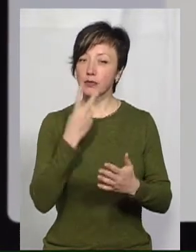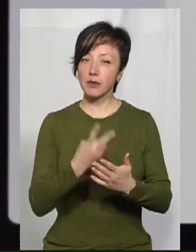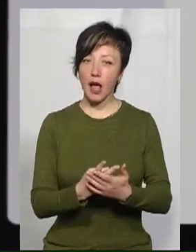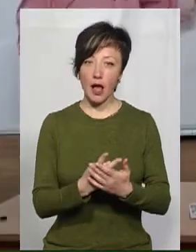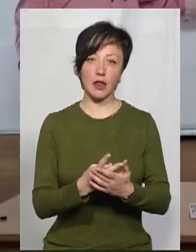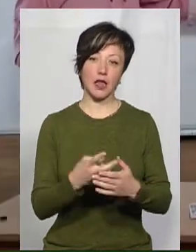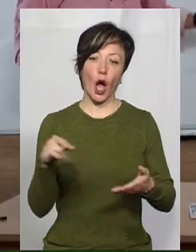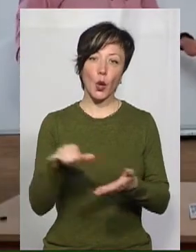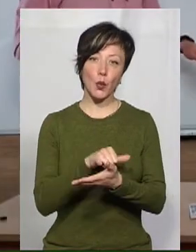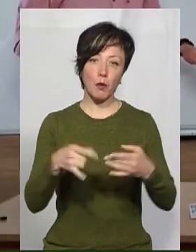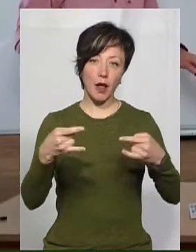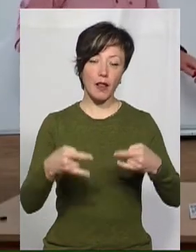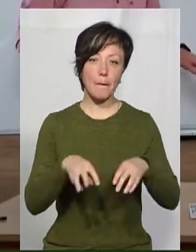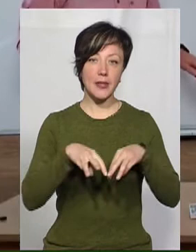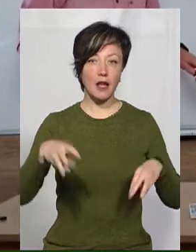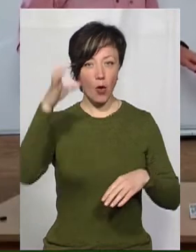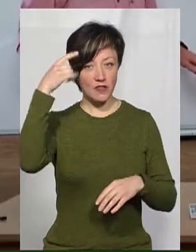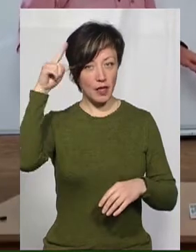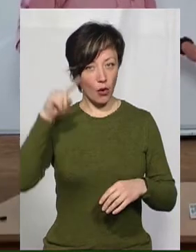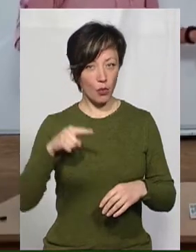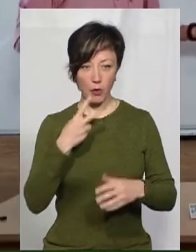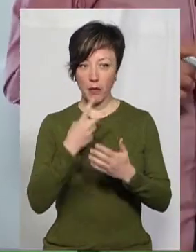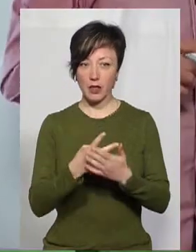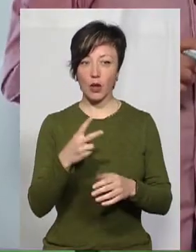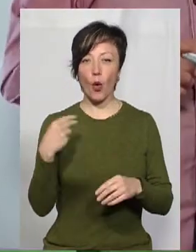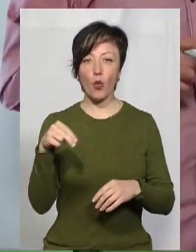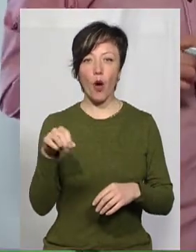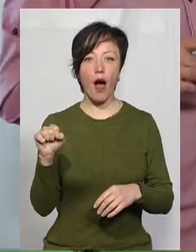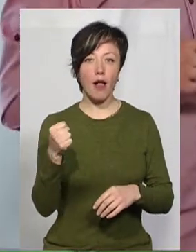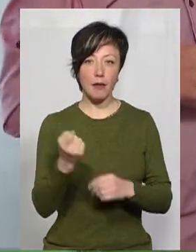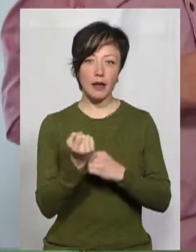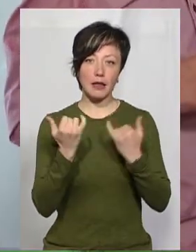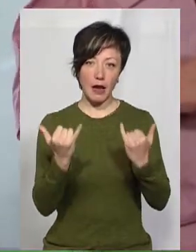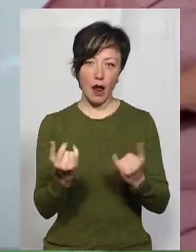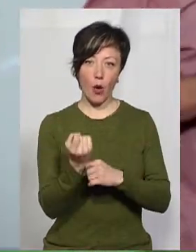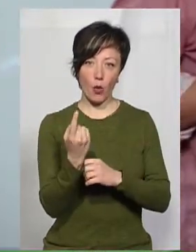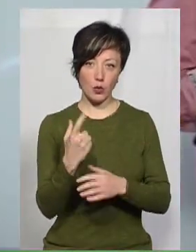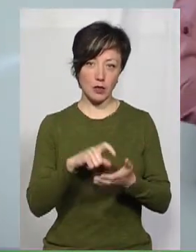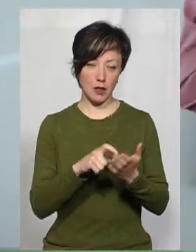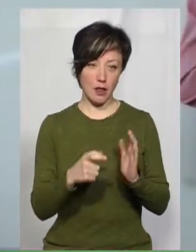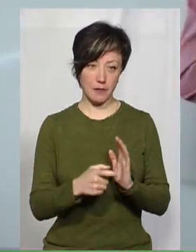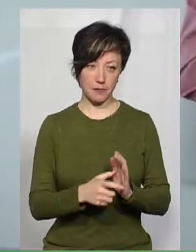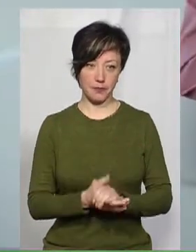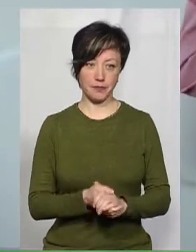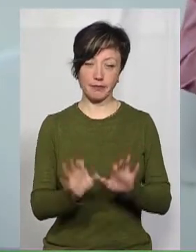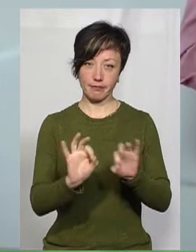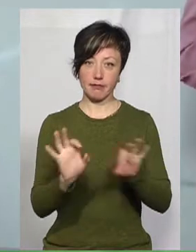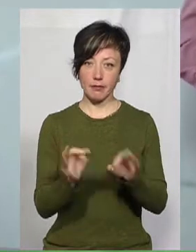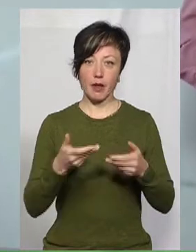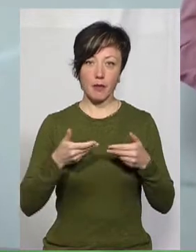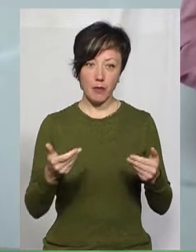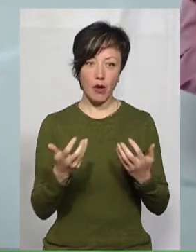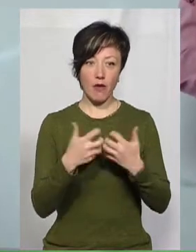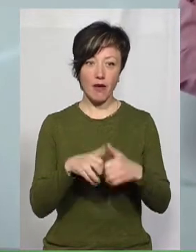та науки. На відео ви бачите урок алгебри для учнів 11 класу. Ми порахували, що всіх можливих варіантів 32,